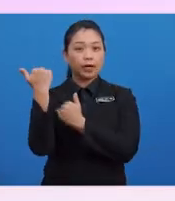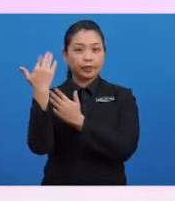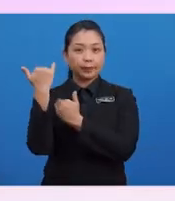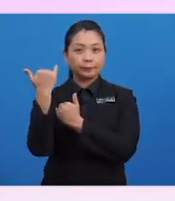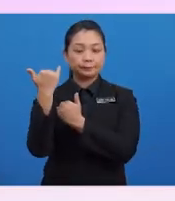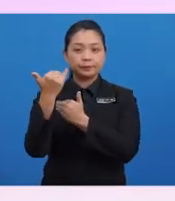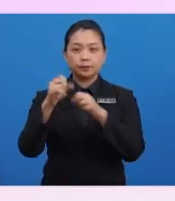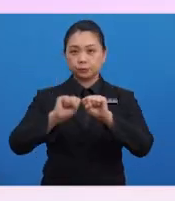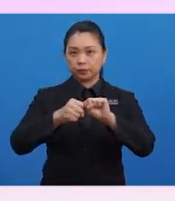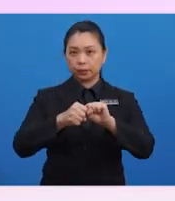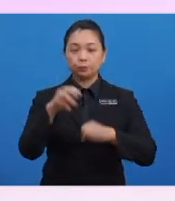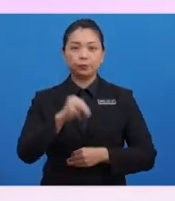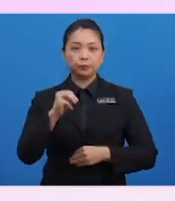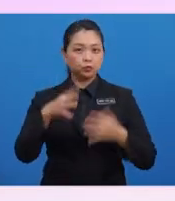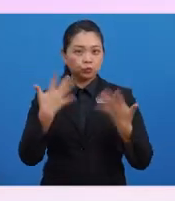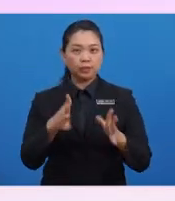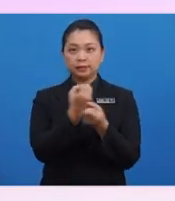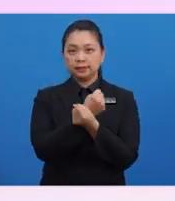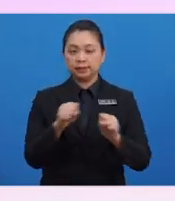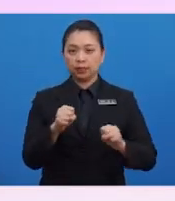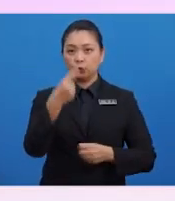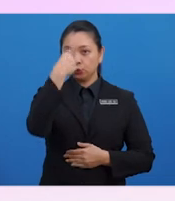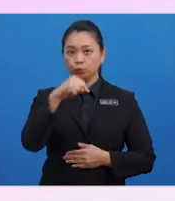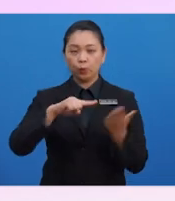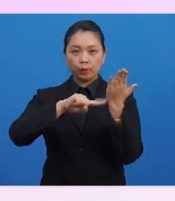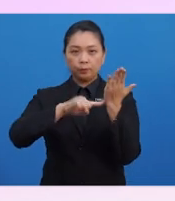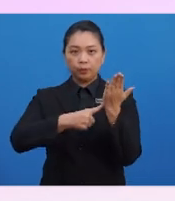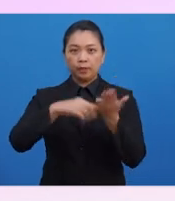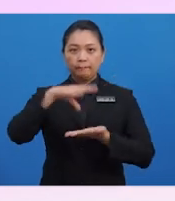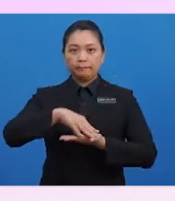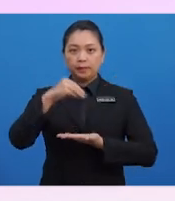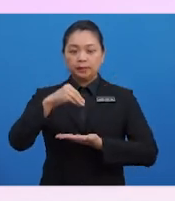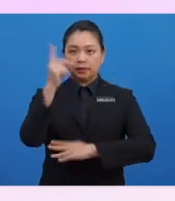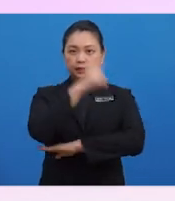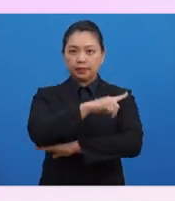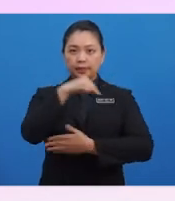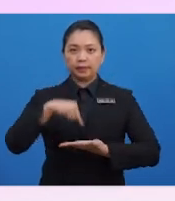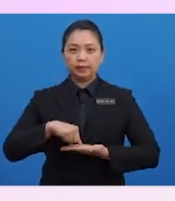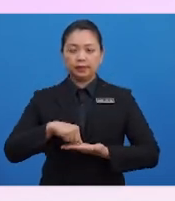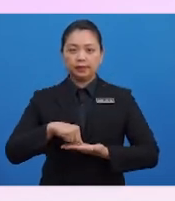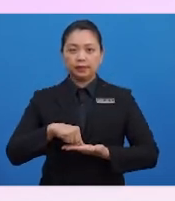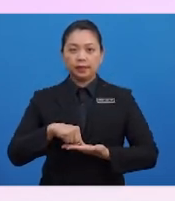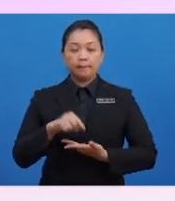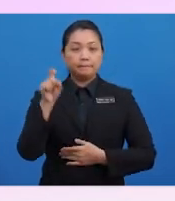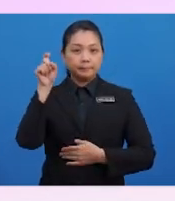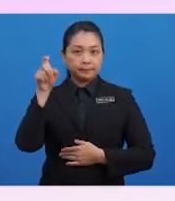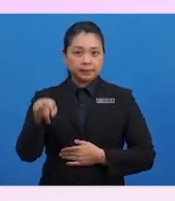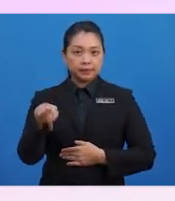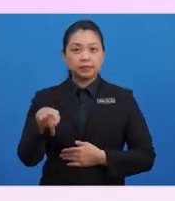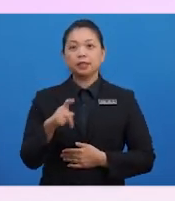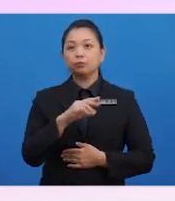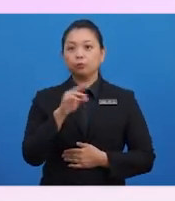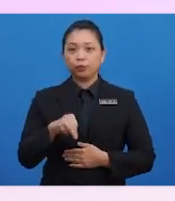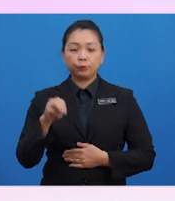agar murid-murid sudah bersedia untuk memulakan sesi pembelajaran pada hari ini. Pastikan murid-murid sudah